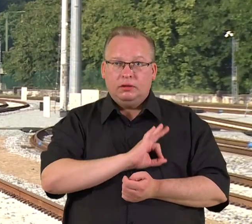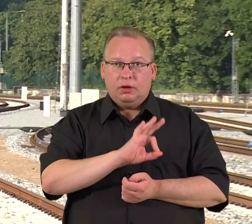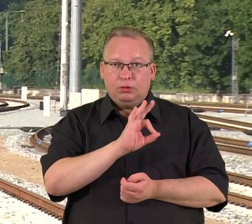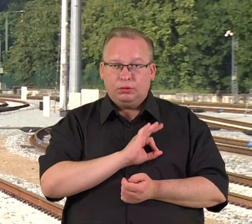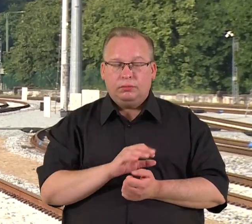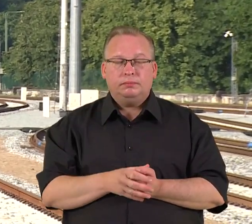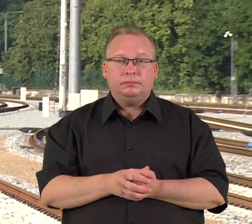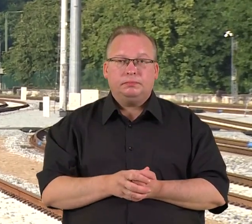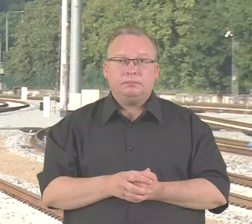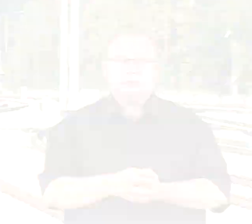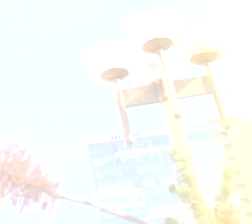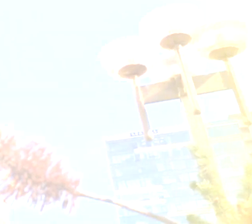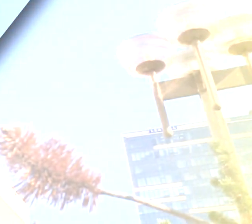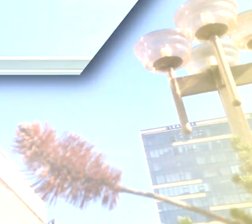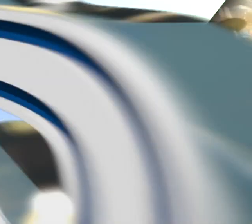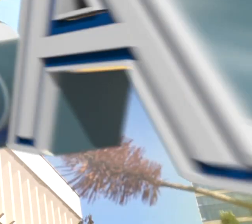transporto priemonėms.